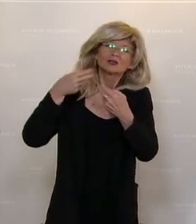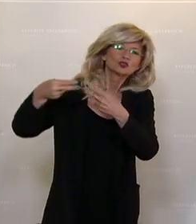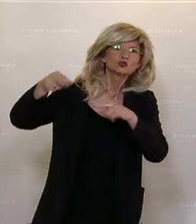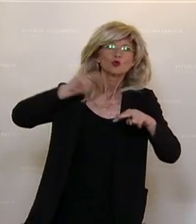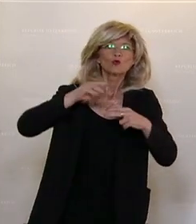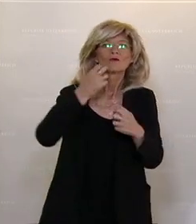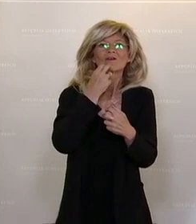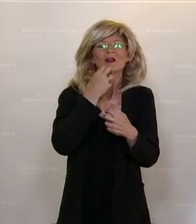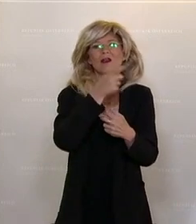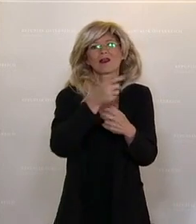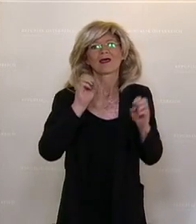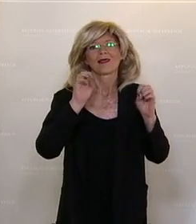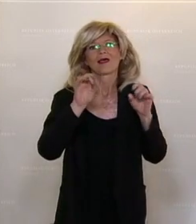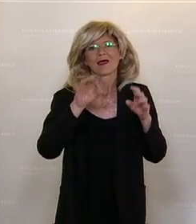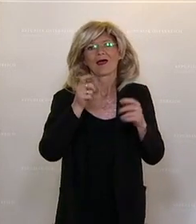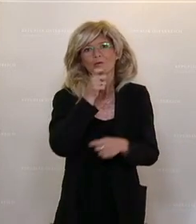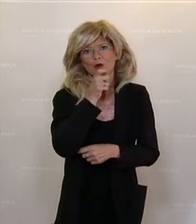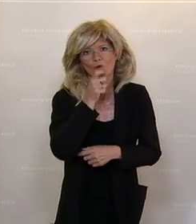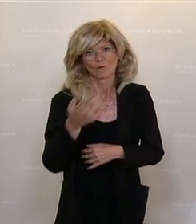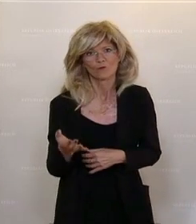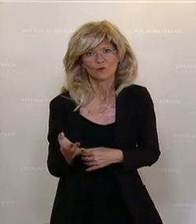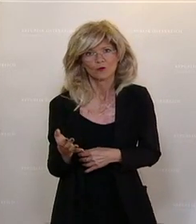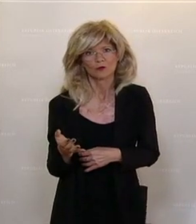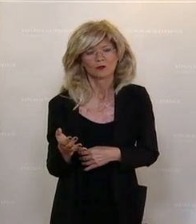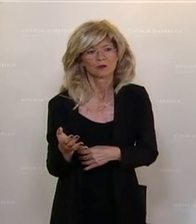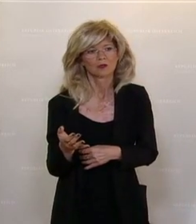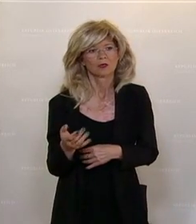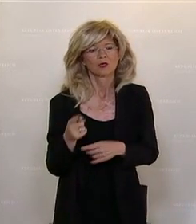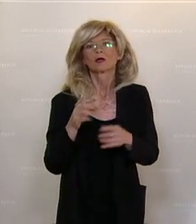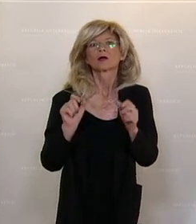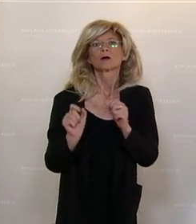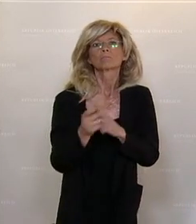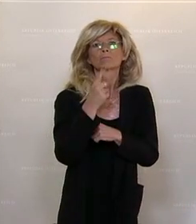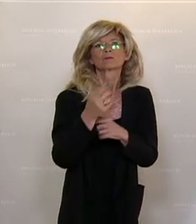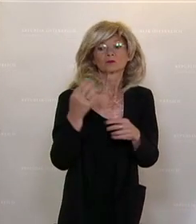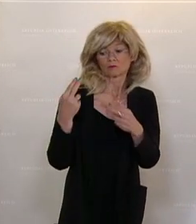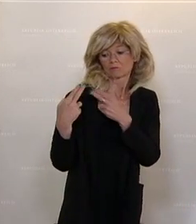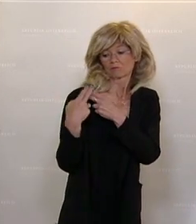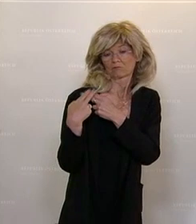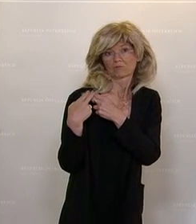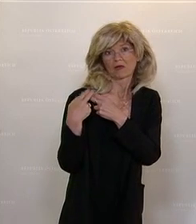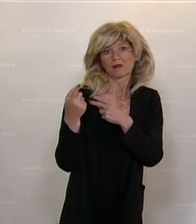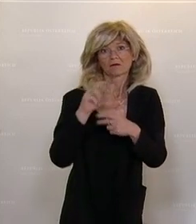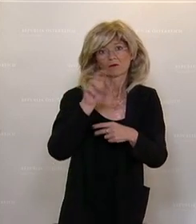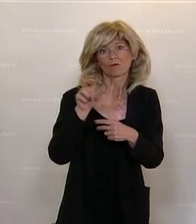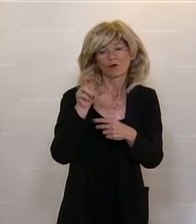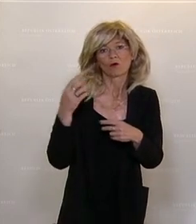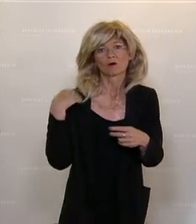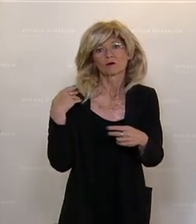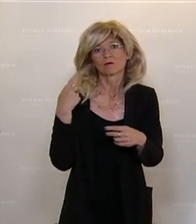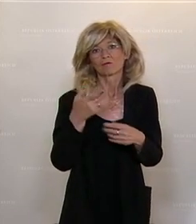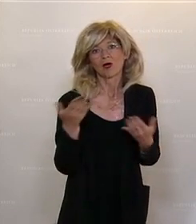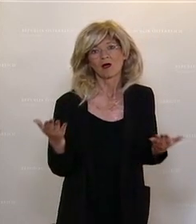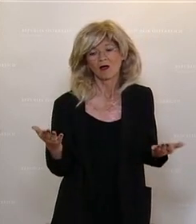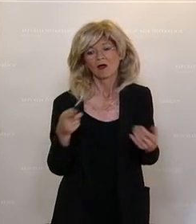Es ist deswegen auch wichtig, und ich darf hier ein Beispiel bringen, Herr Bundesminister. Erst vor wenigen Wochen war ein Zeitungsartikel zu